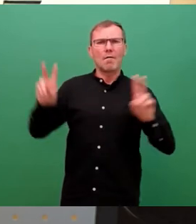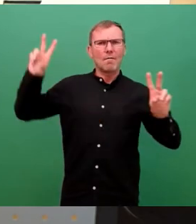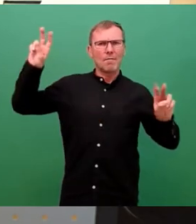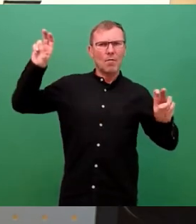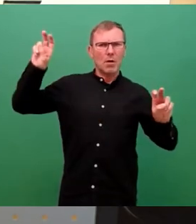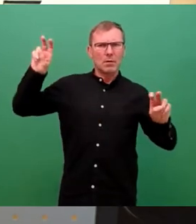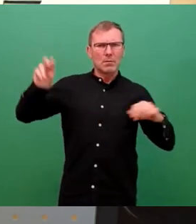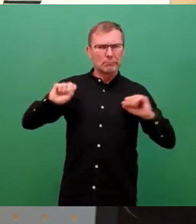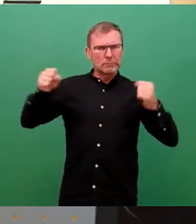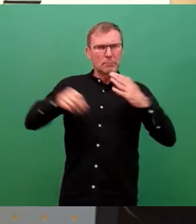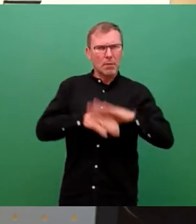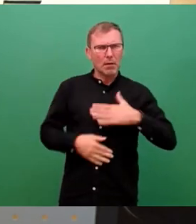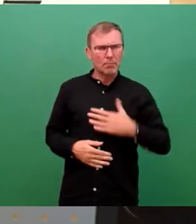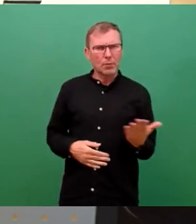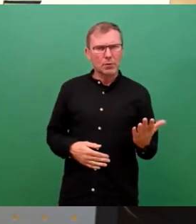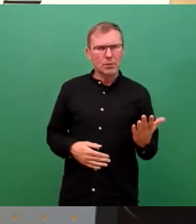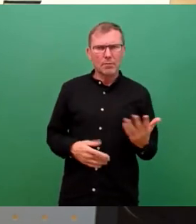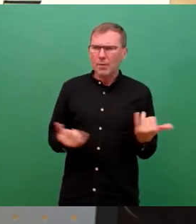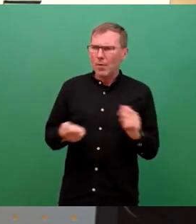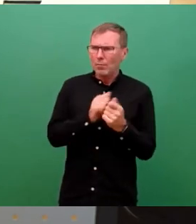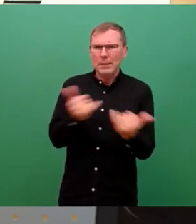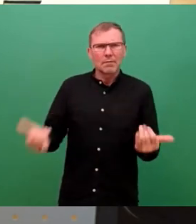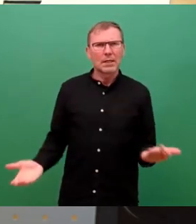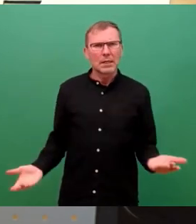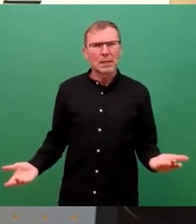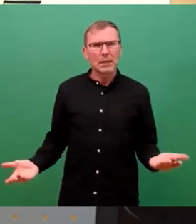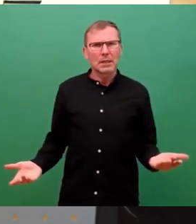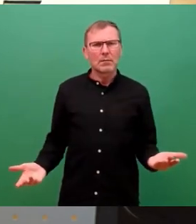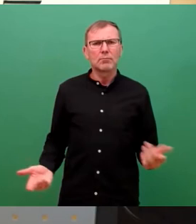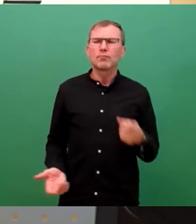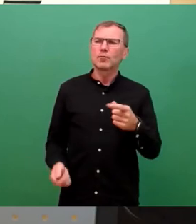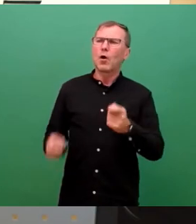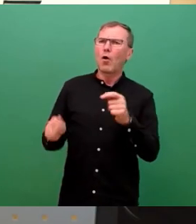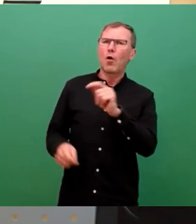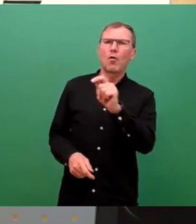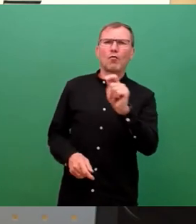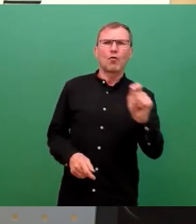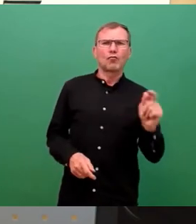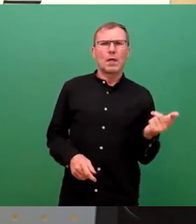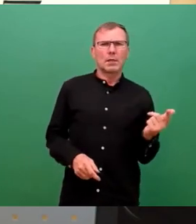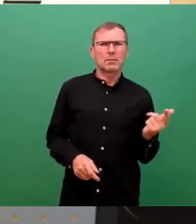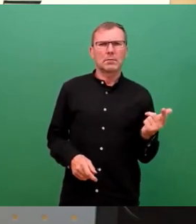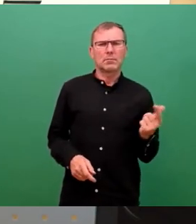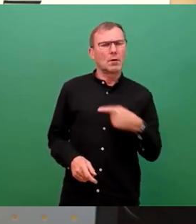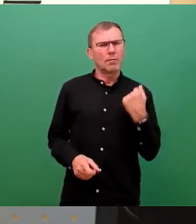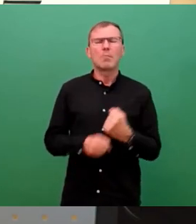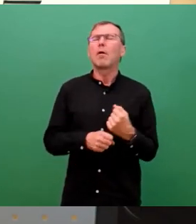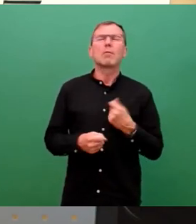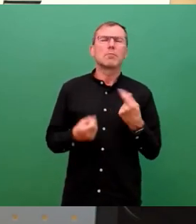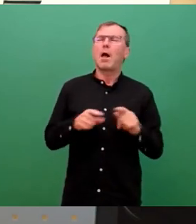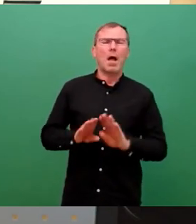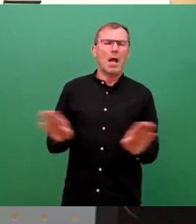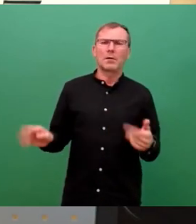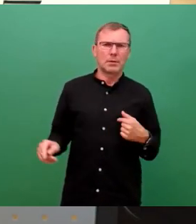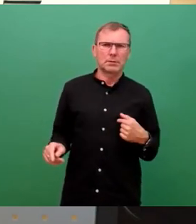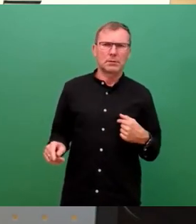tun möchte, umgesetzt werden kann. Und da sind sicherlich die Vorschläge, die wir machen, etwas anderes natürlich, wie von